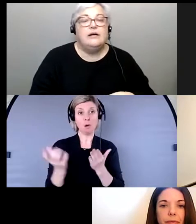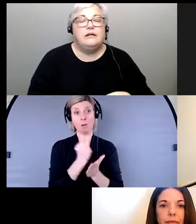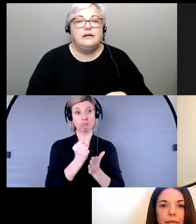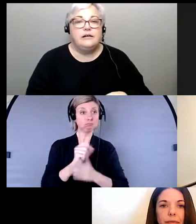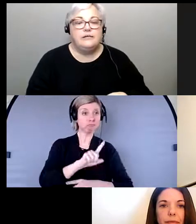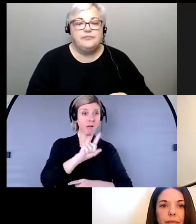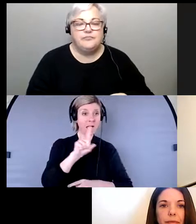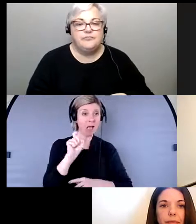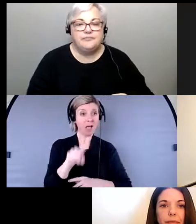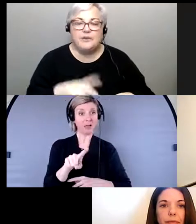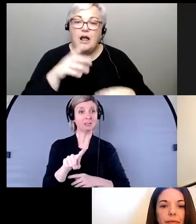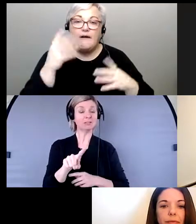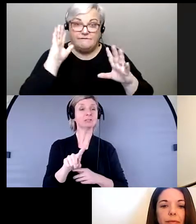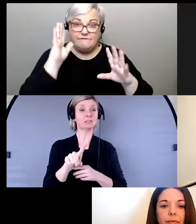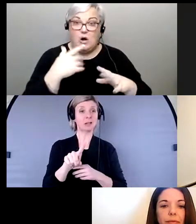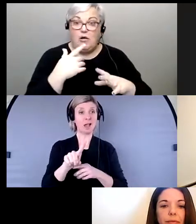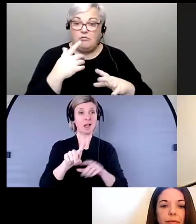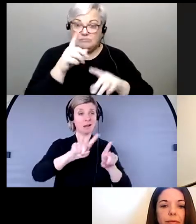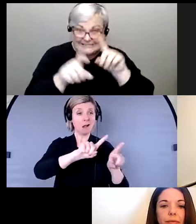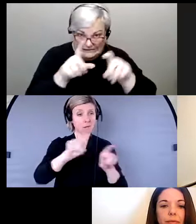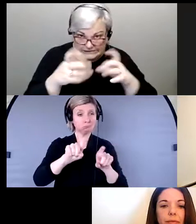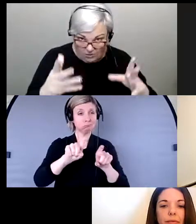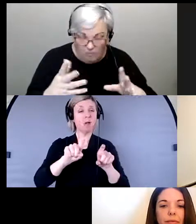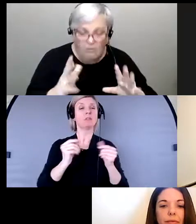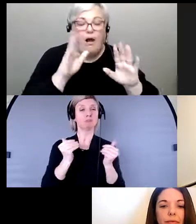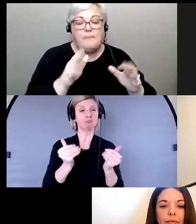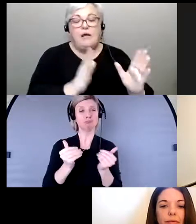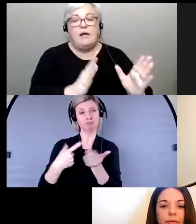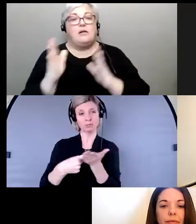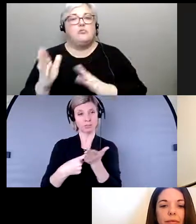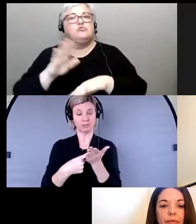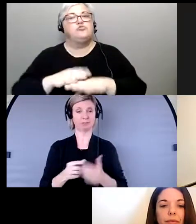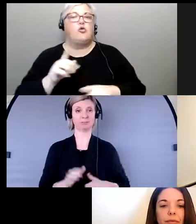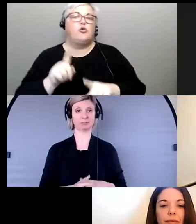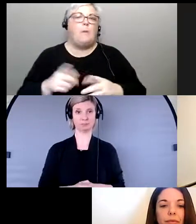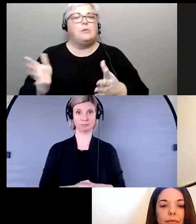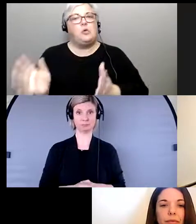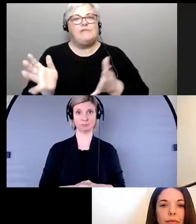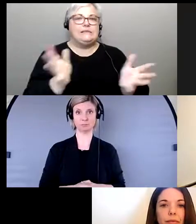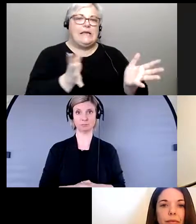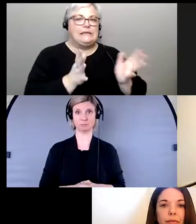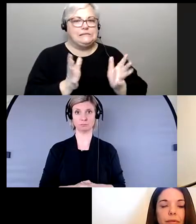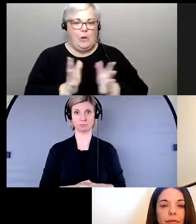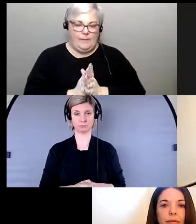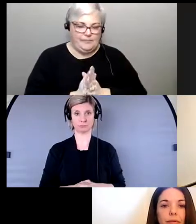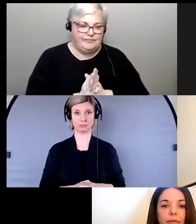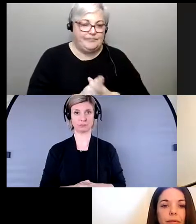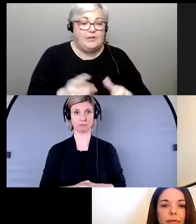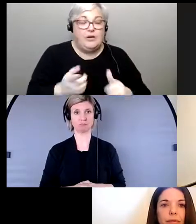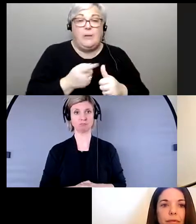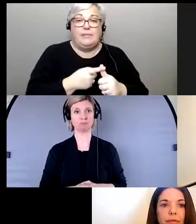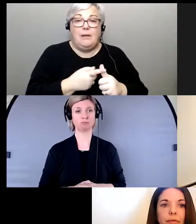questions puis ensuite on pourra passer à la phase de conversation. Donc, pour commencer, j'aimerais